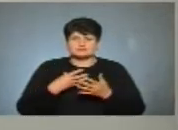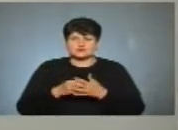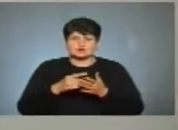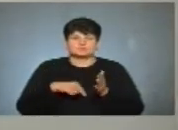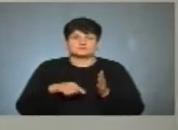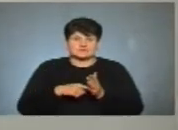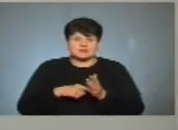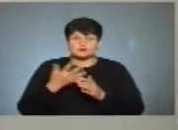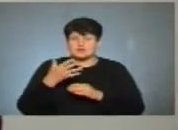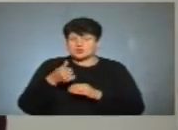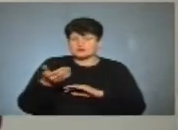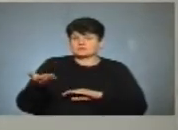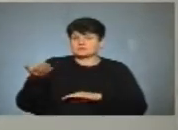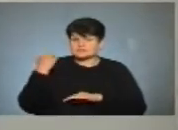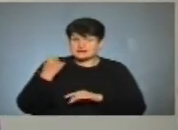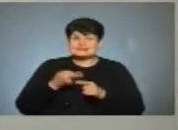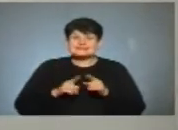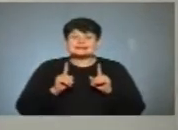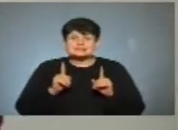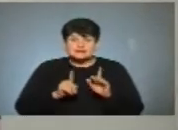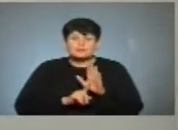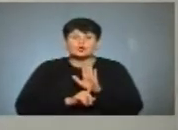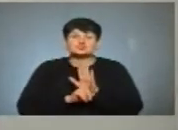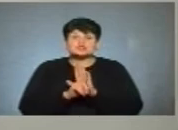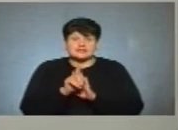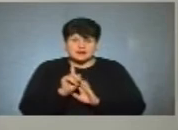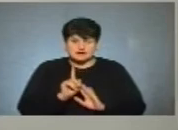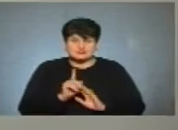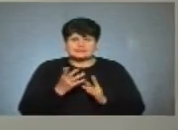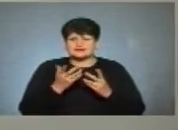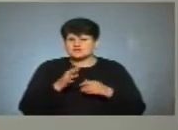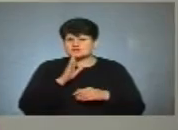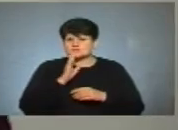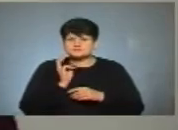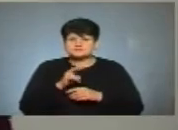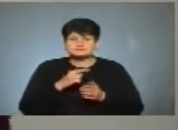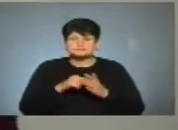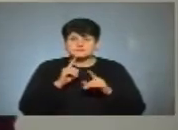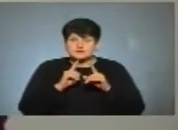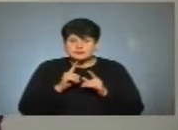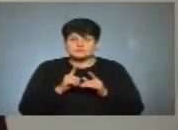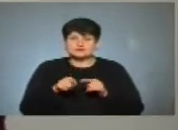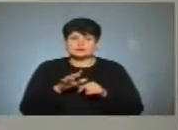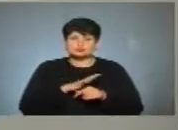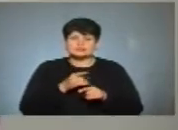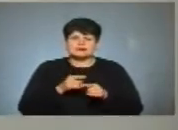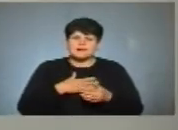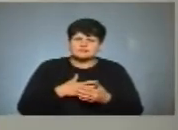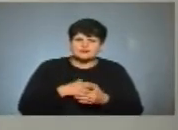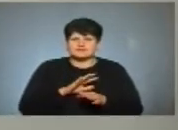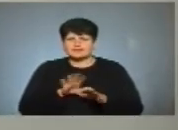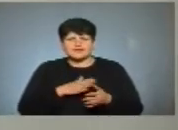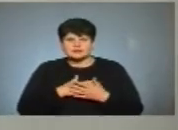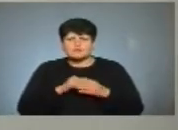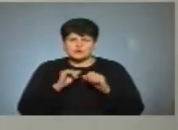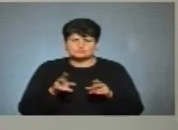І якщо п'ять років тому це тільки починалося, ну, кілька жінок зайшло в міську раду, так, вони були там активні, неактивні, можемо